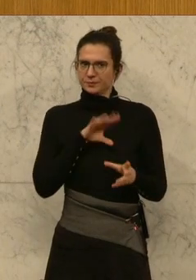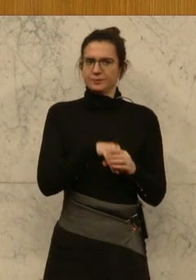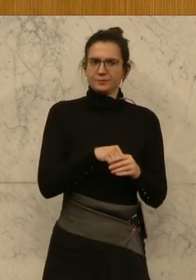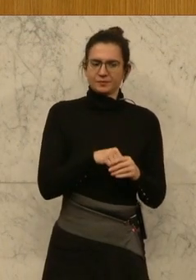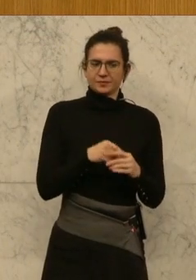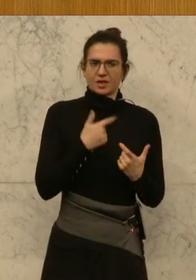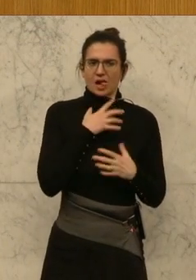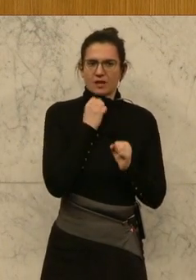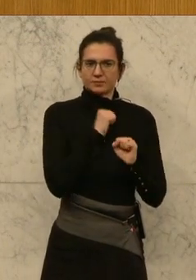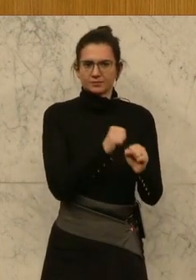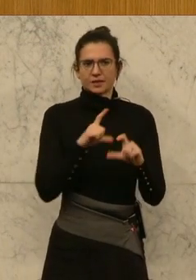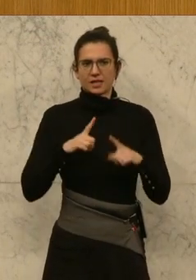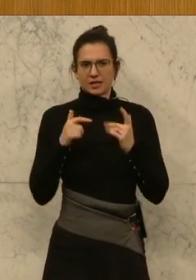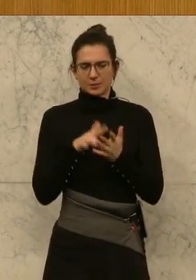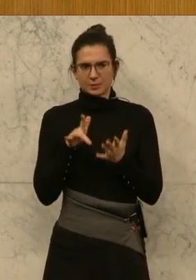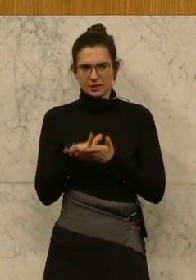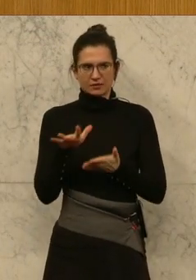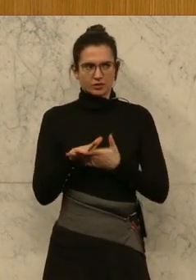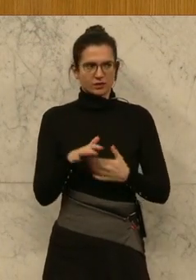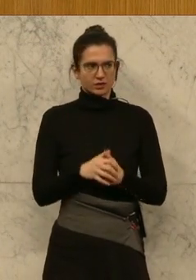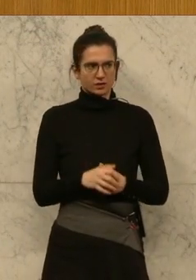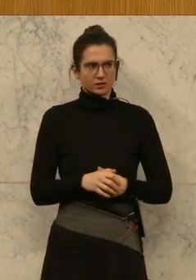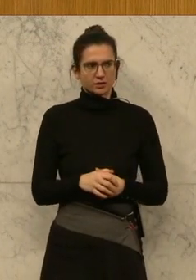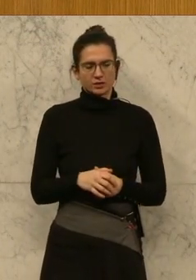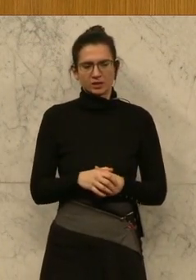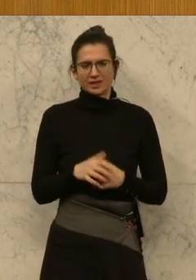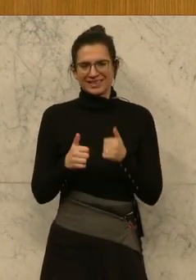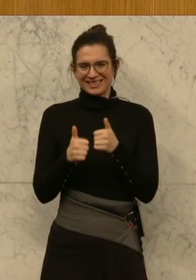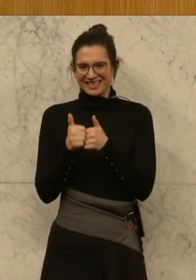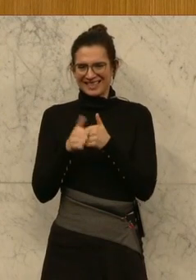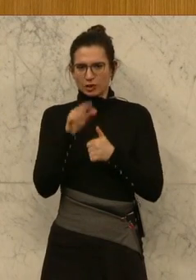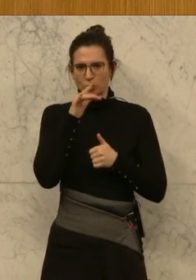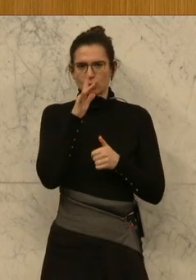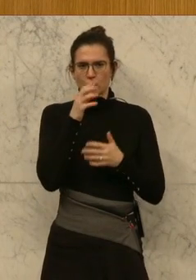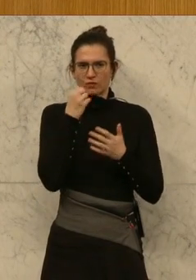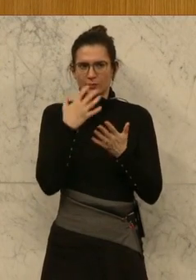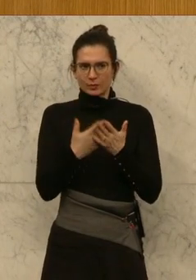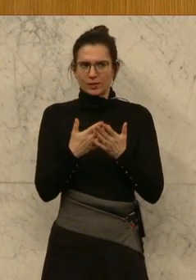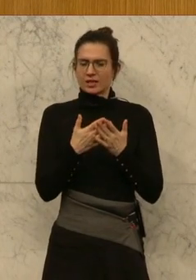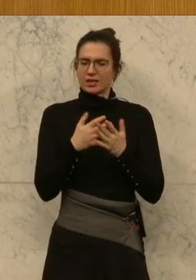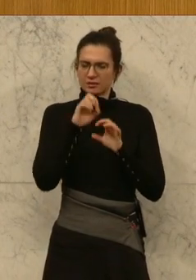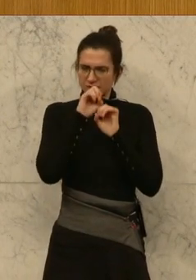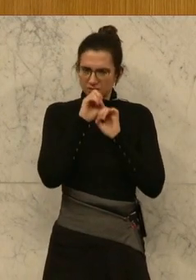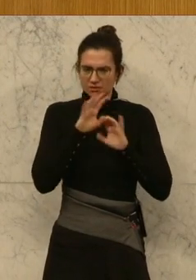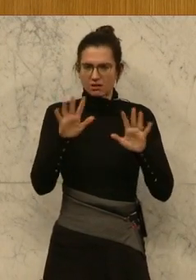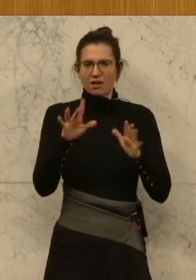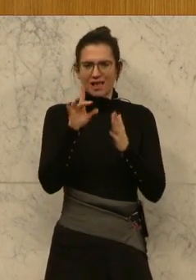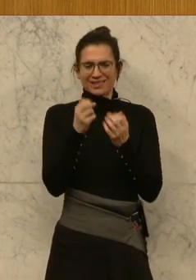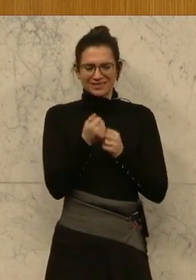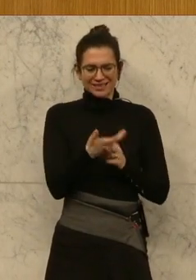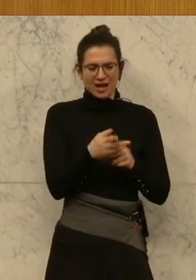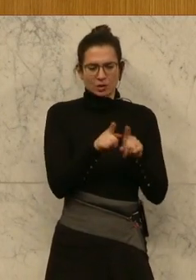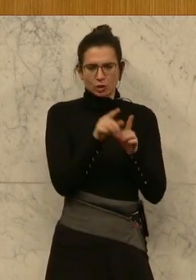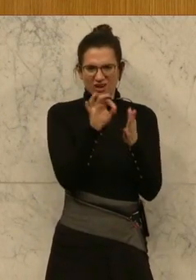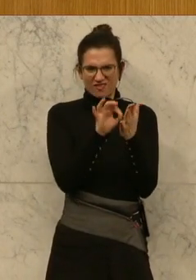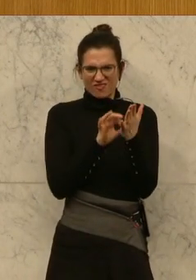bezüglich der Lebensmittelverschwendung. Und das hat der Rechnungshofbericht ganz klar und deutlich an seinen Zahlen und Fakten, was er ja erhoben